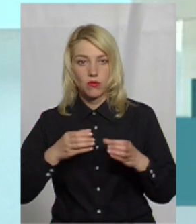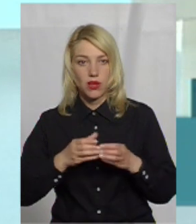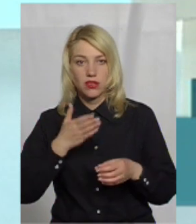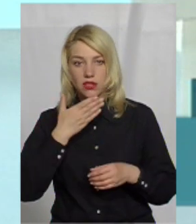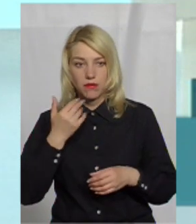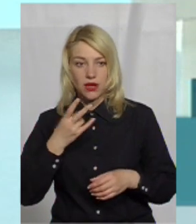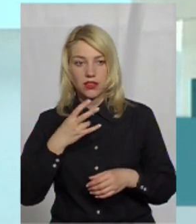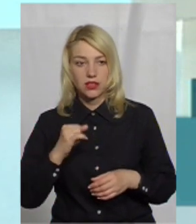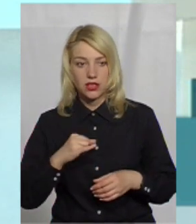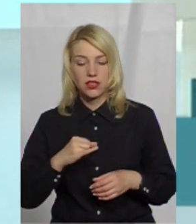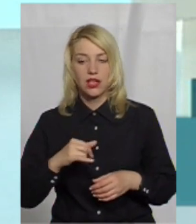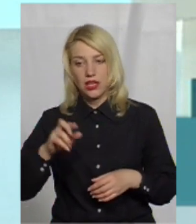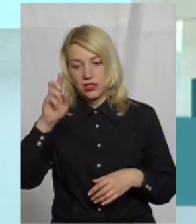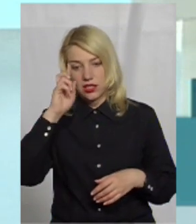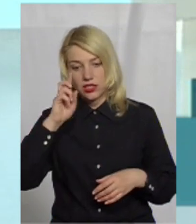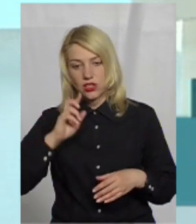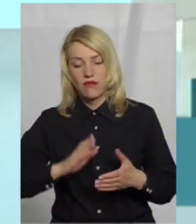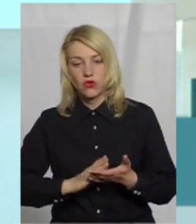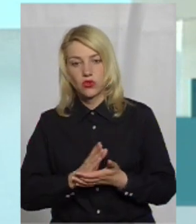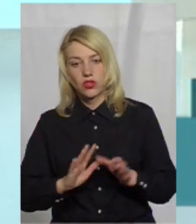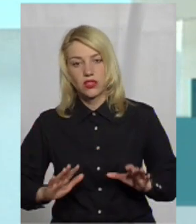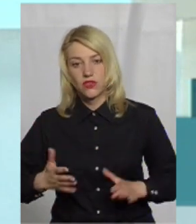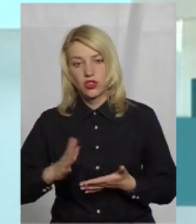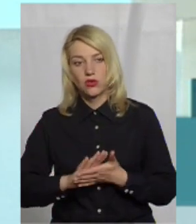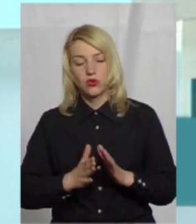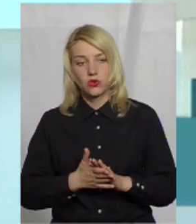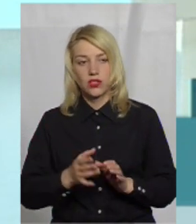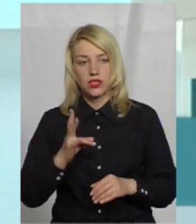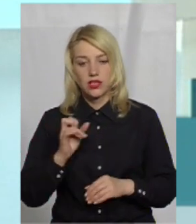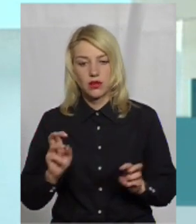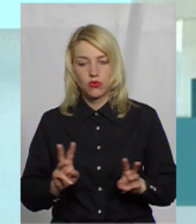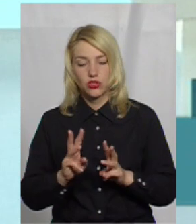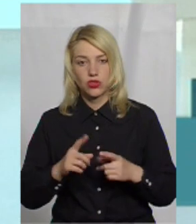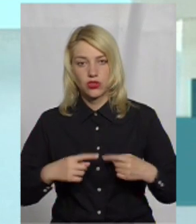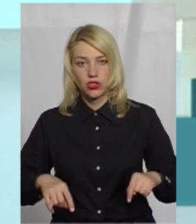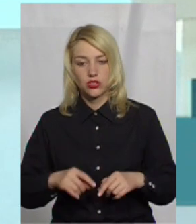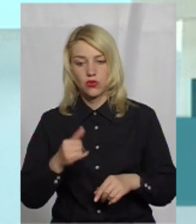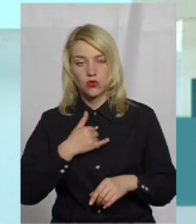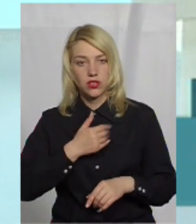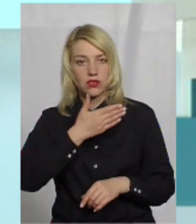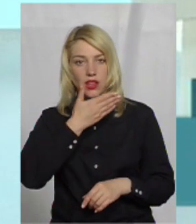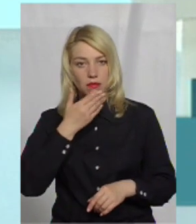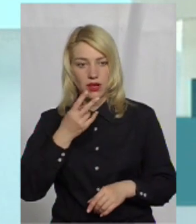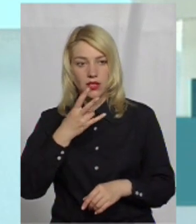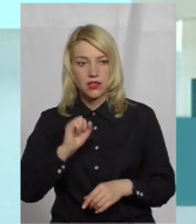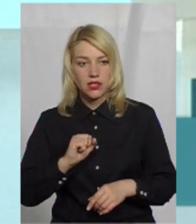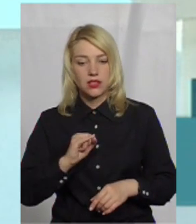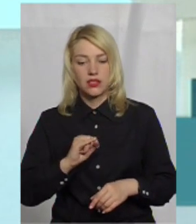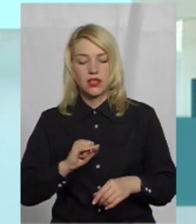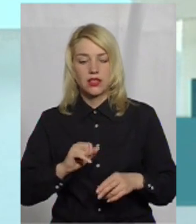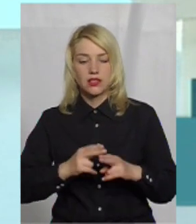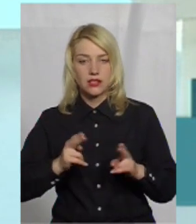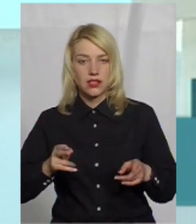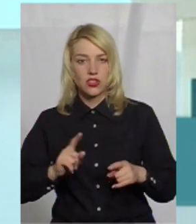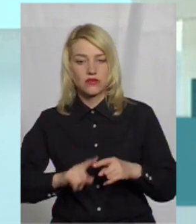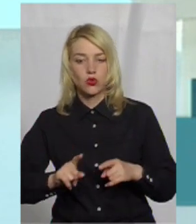підрозділу державної служби з надзвичайної ситуації, тобто пожежної частини, в нас немає ні станції швидкої допомоги,